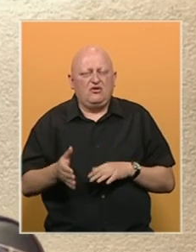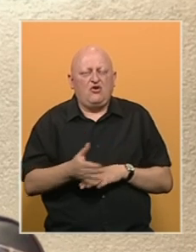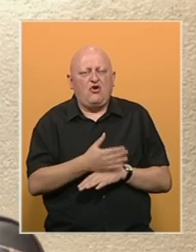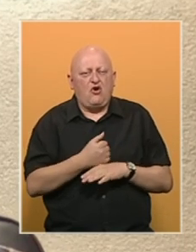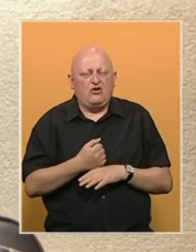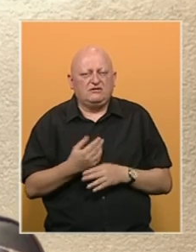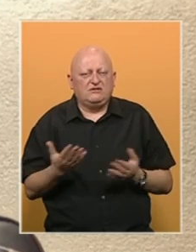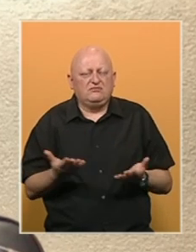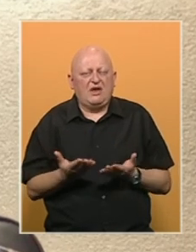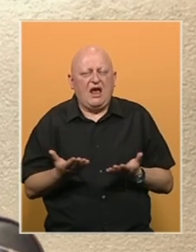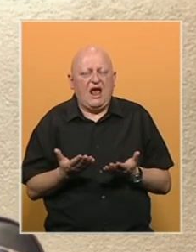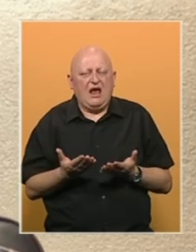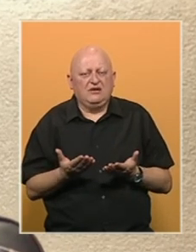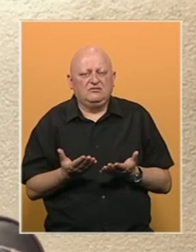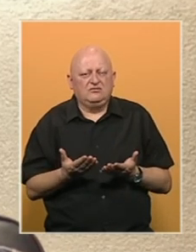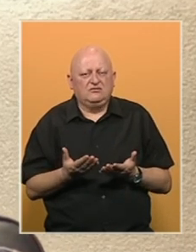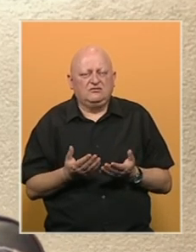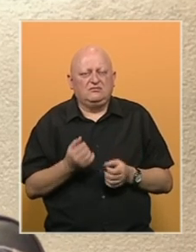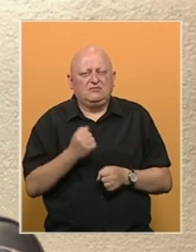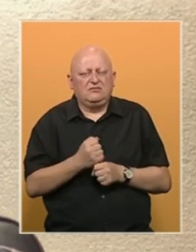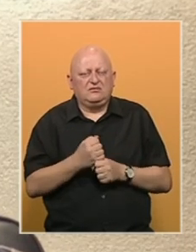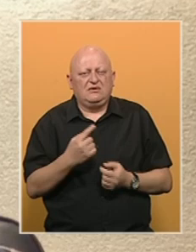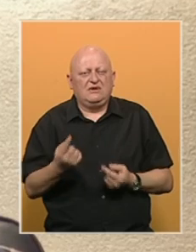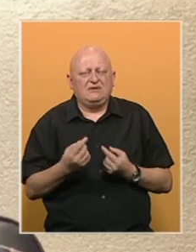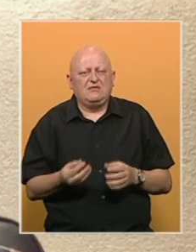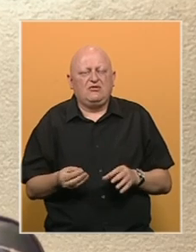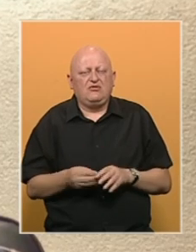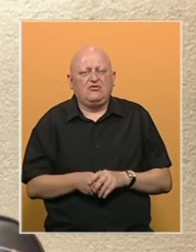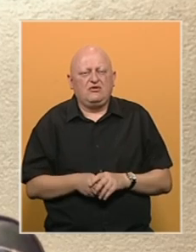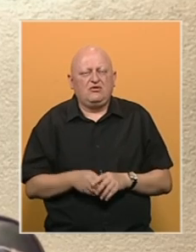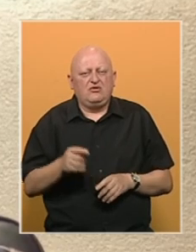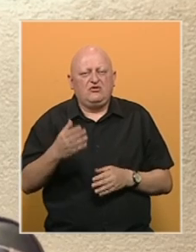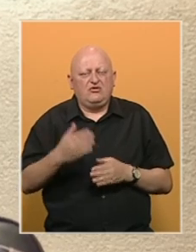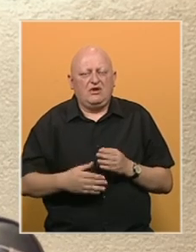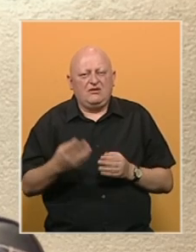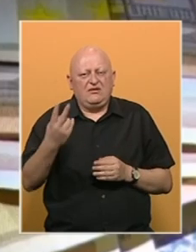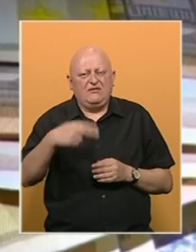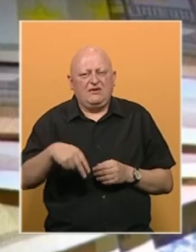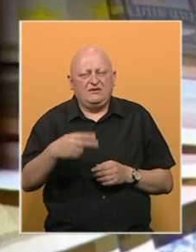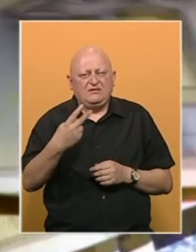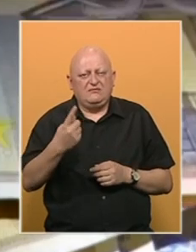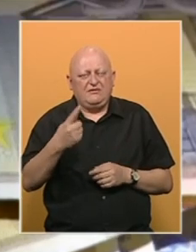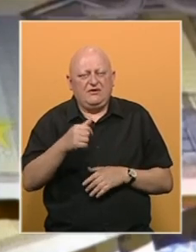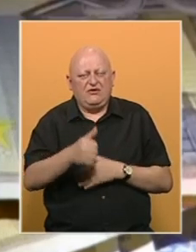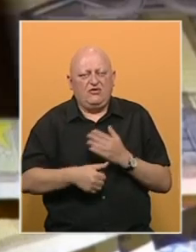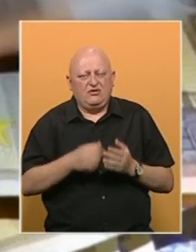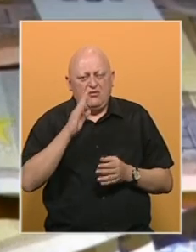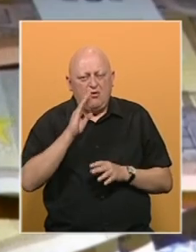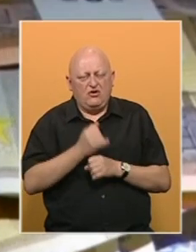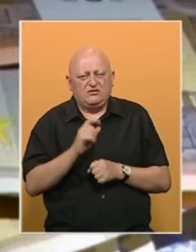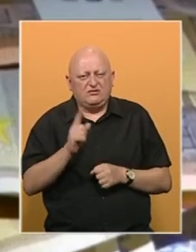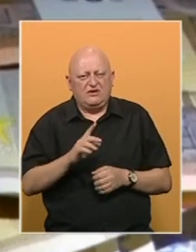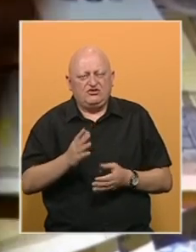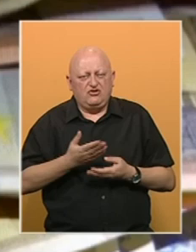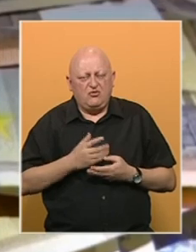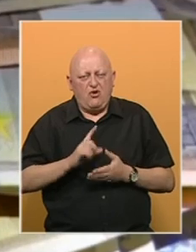kako bi se postigla stabilnost budžeta do kreja 2021. godine. Inače, Bosna i Hercegovina neće